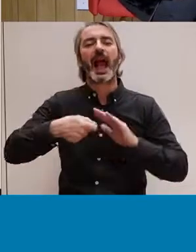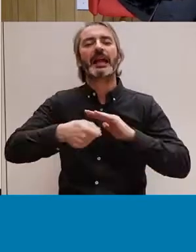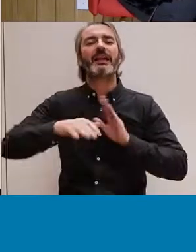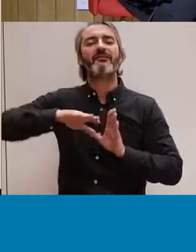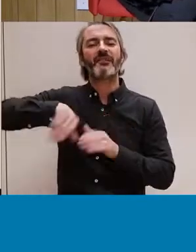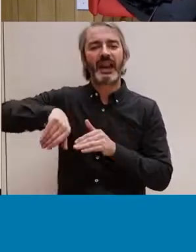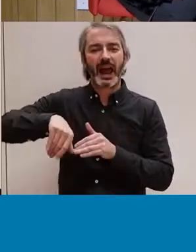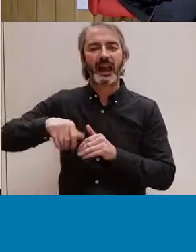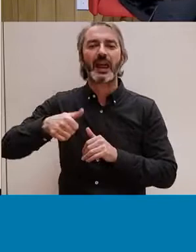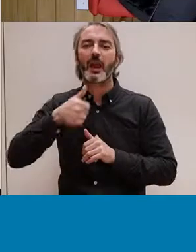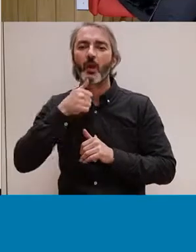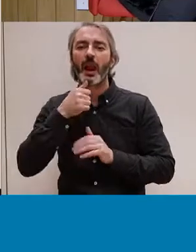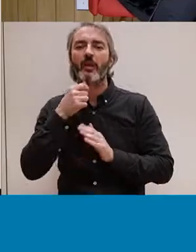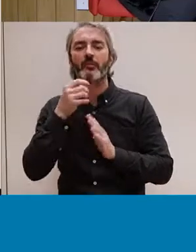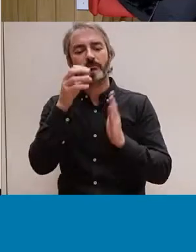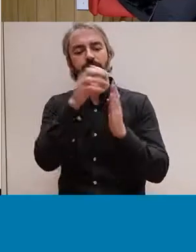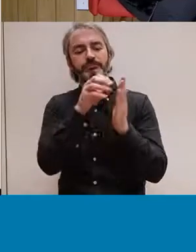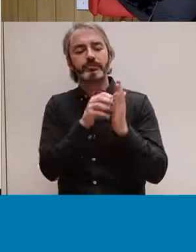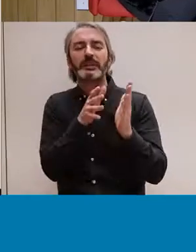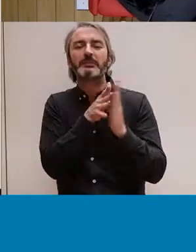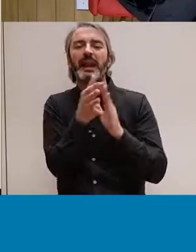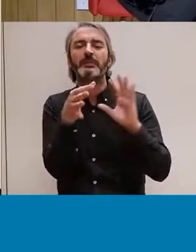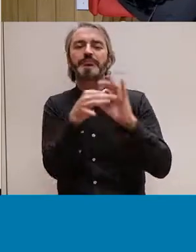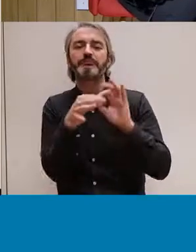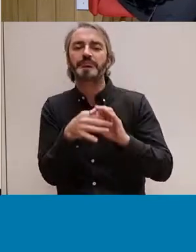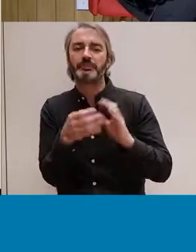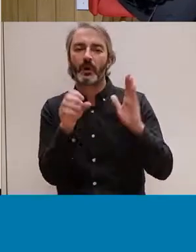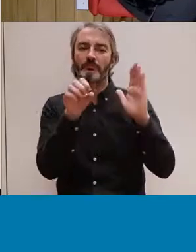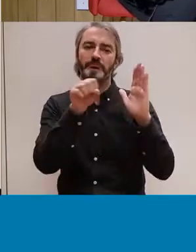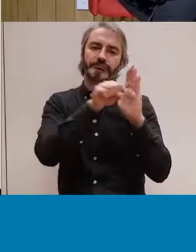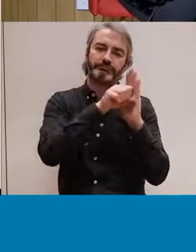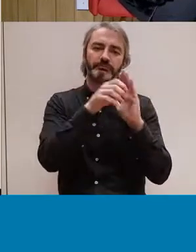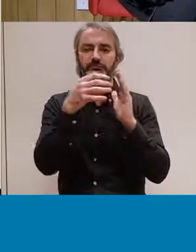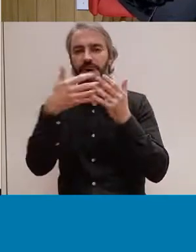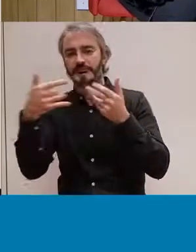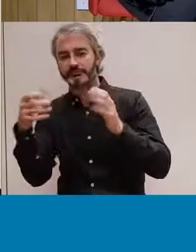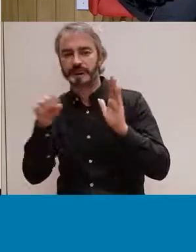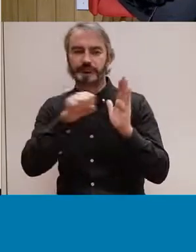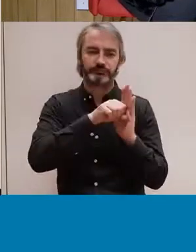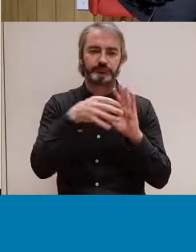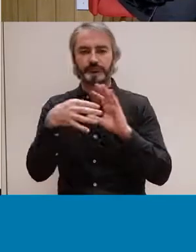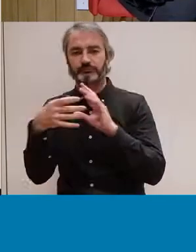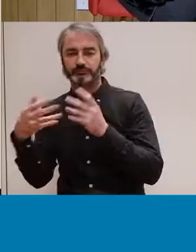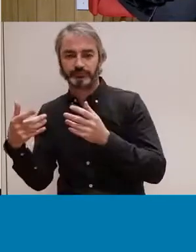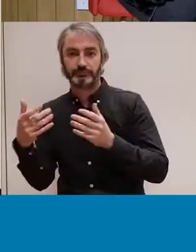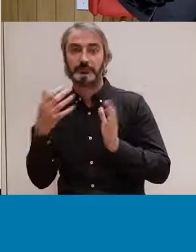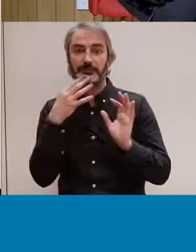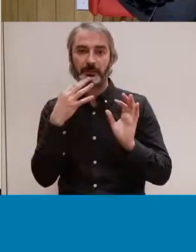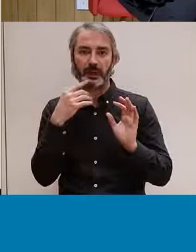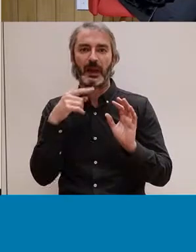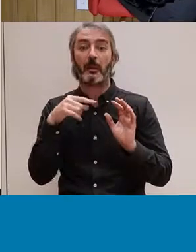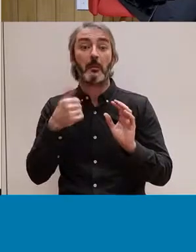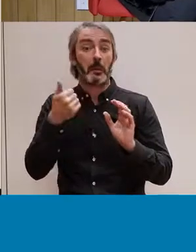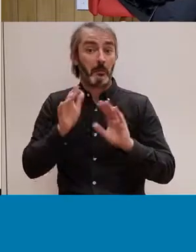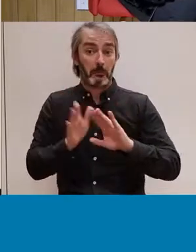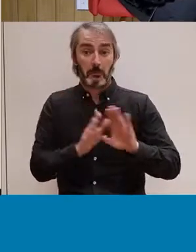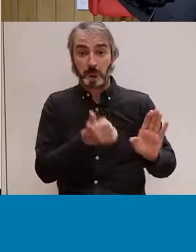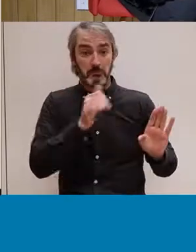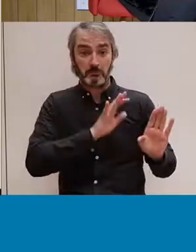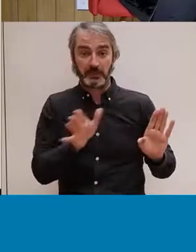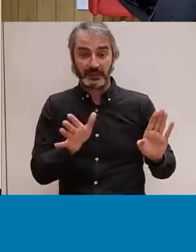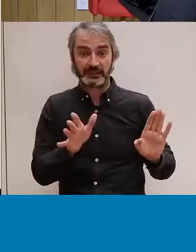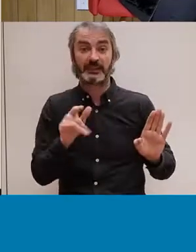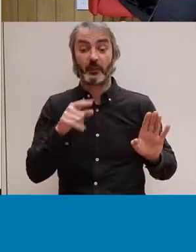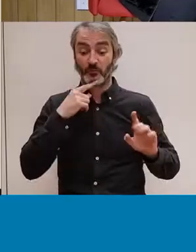defineixen quines són les icones, però un cop te les has après no fa falta. I no sé, com per exemple, com amb experiència